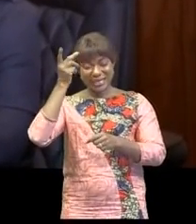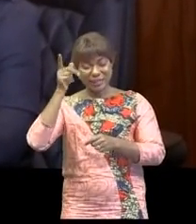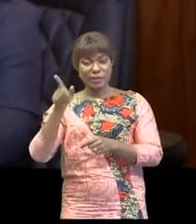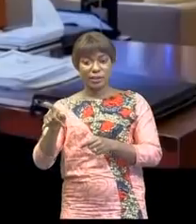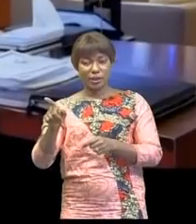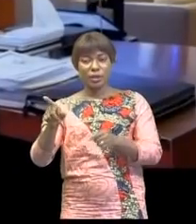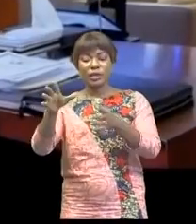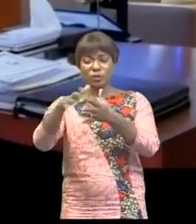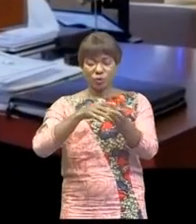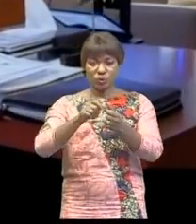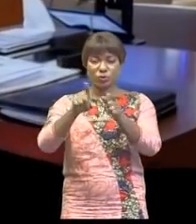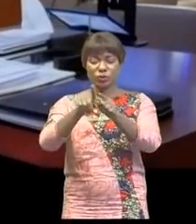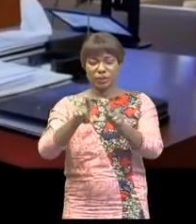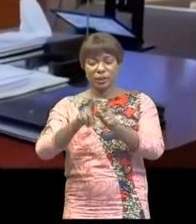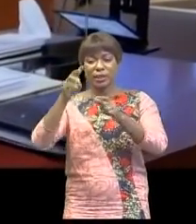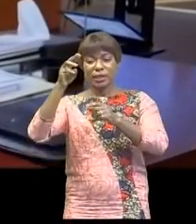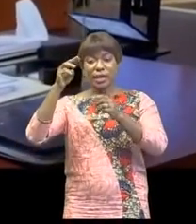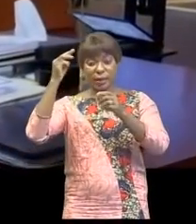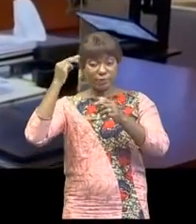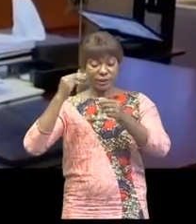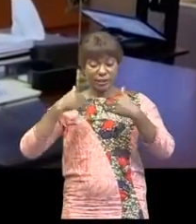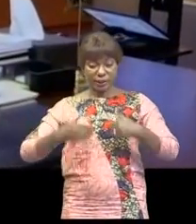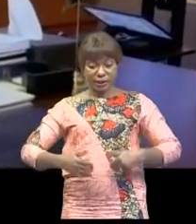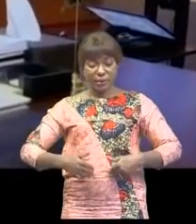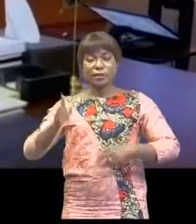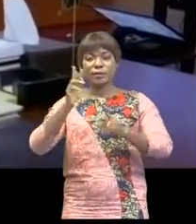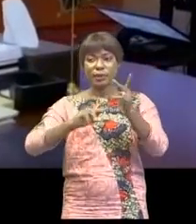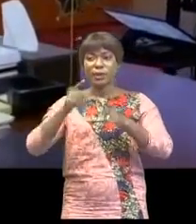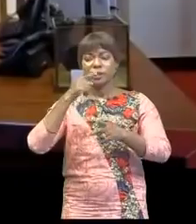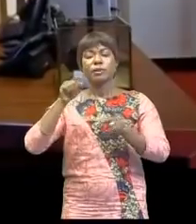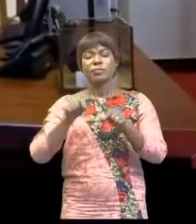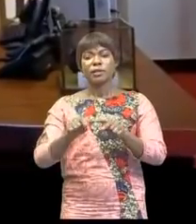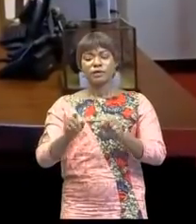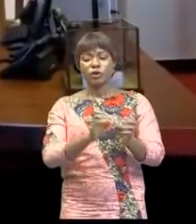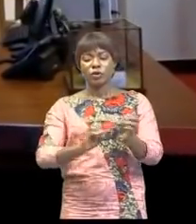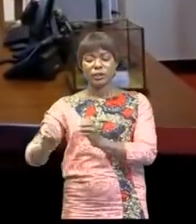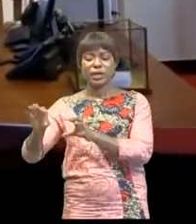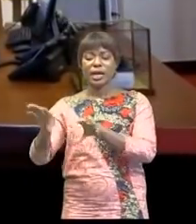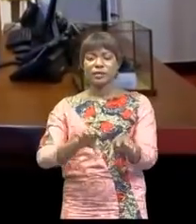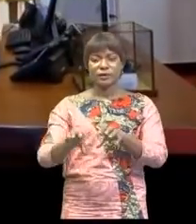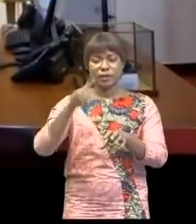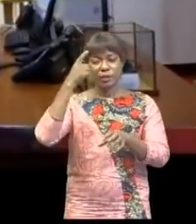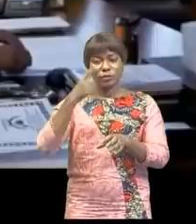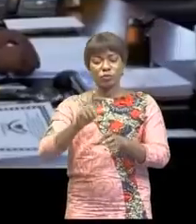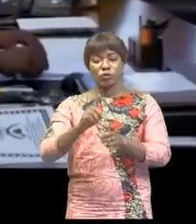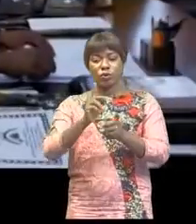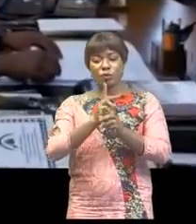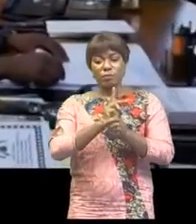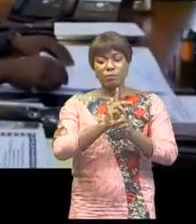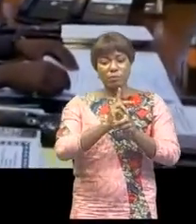publique, Hygiène et Prévention, a évoqué quelques activités en cours dans le cadre de la prévention.